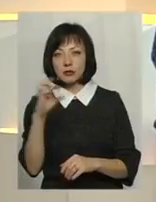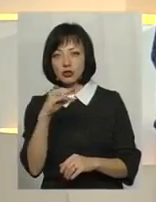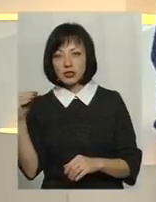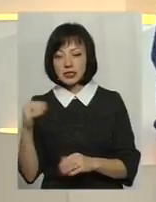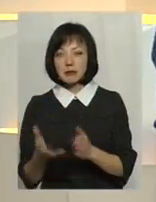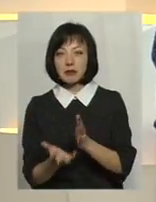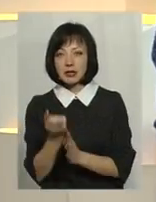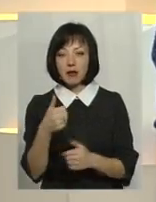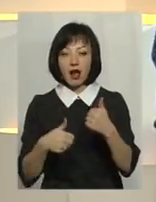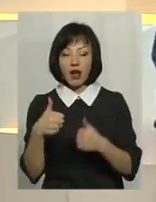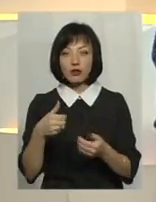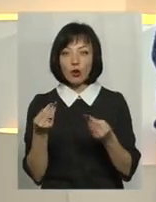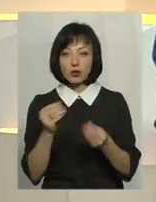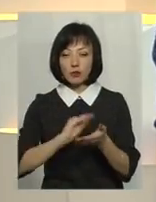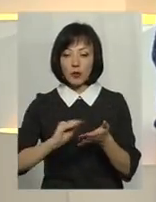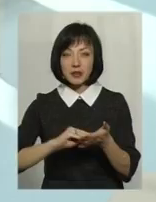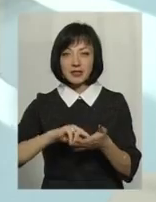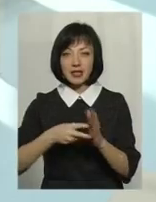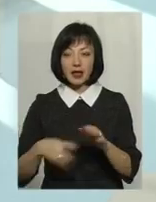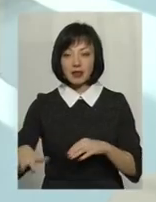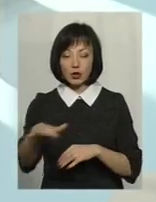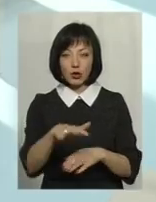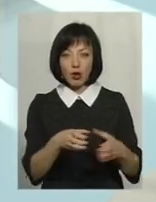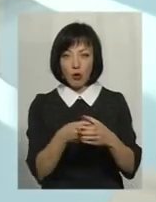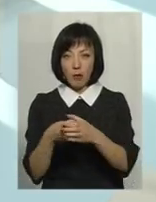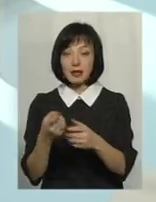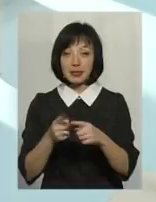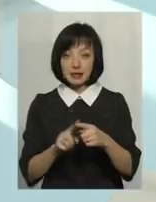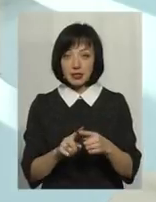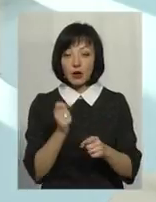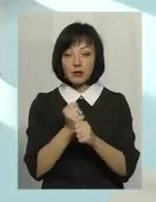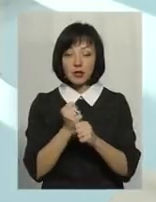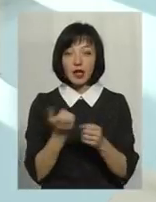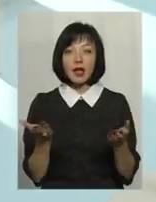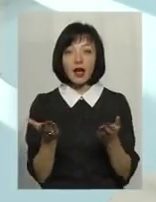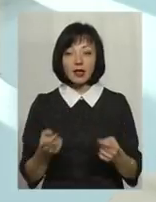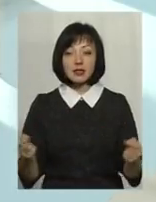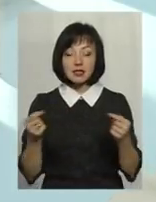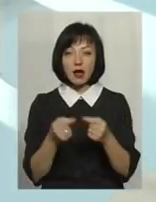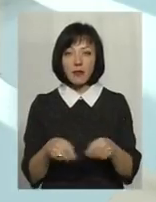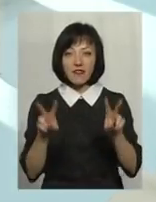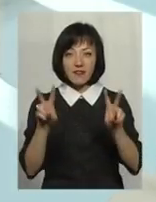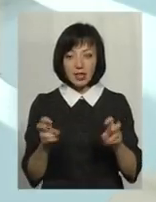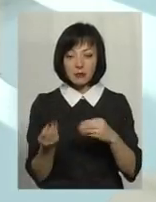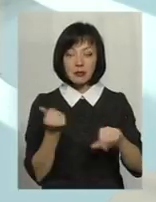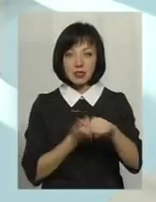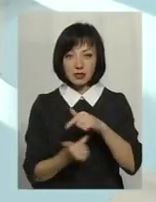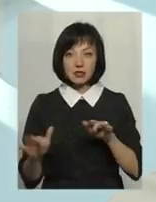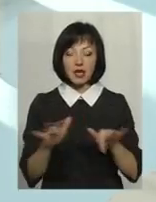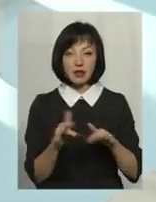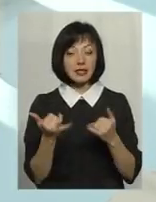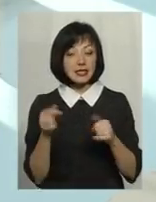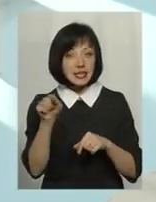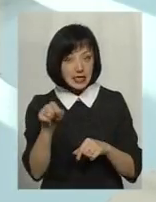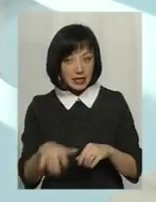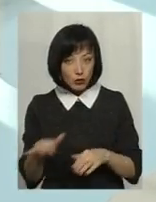грантових коштів, ми прописували стратегії цих територіальних громад. І ми саме розпрацьовували, який саме вид підприємницької діяльності на даній